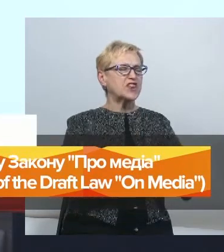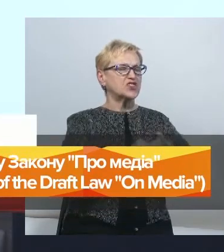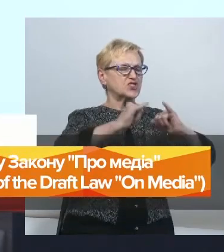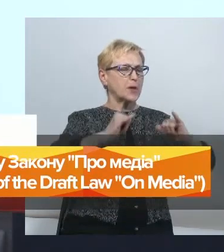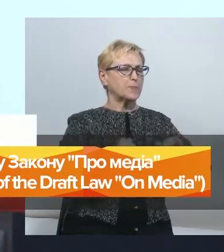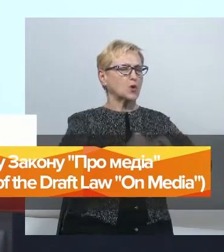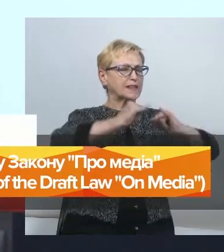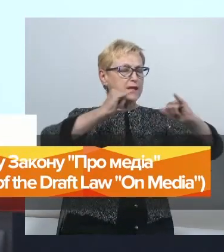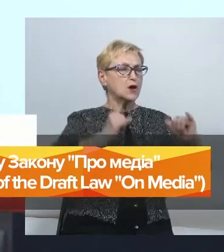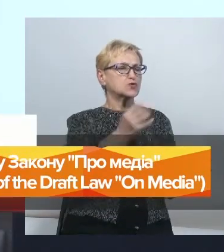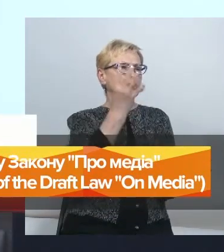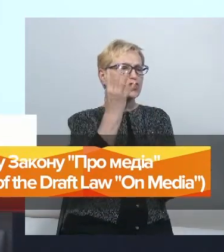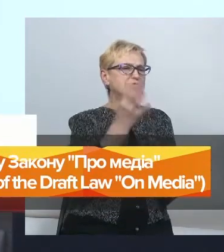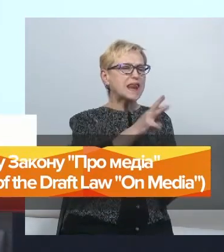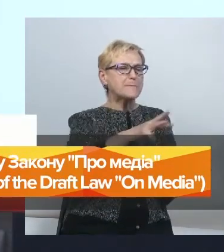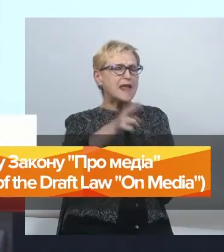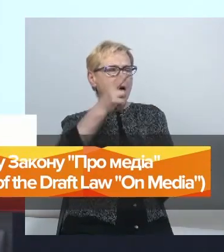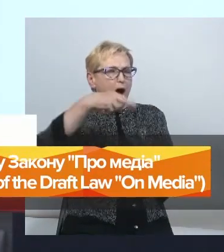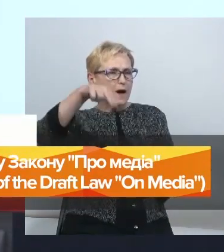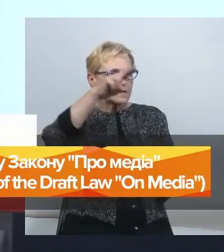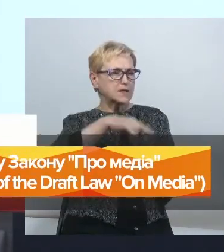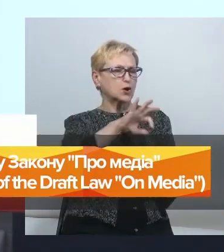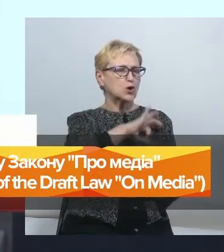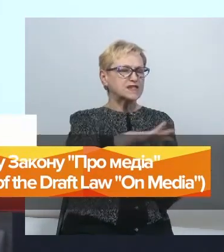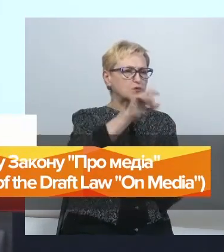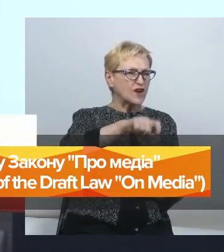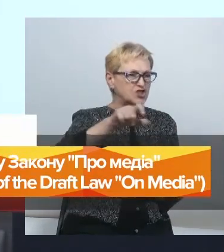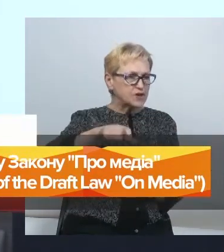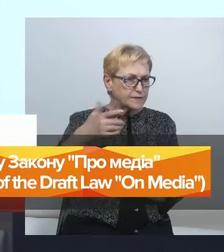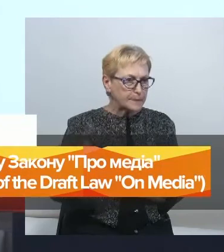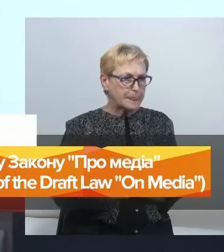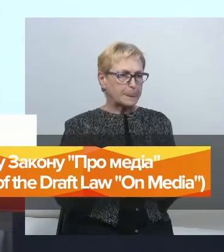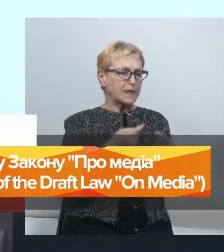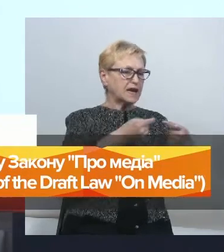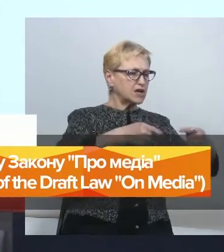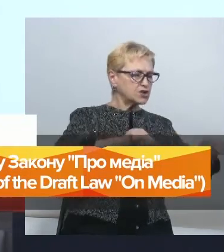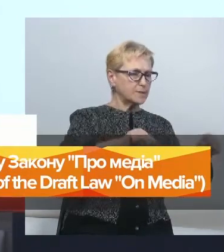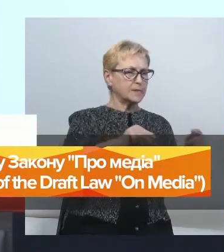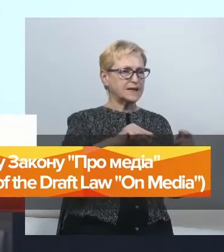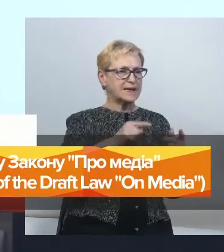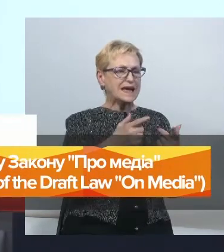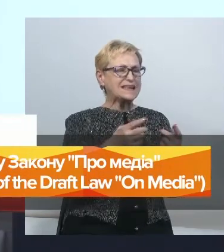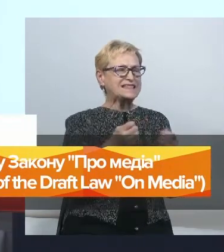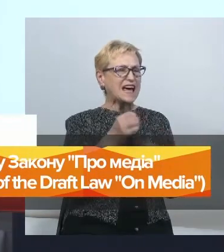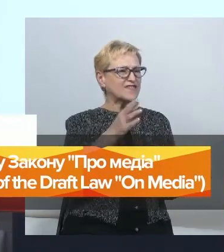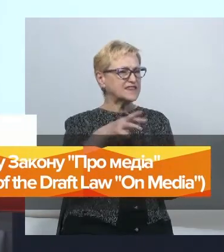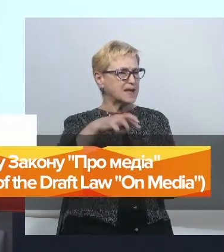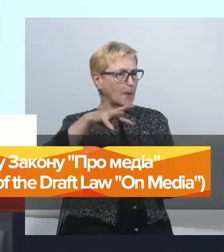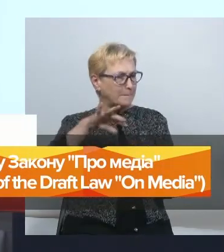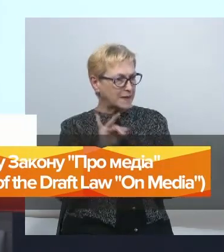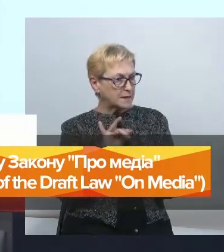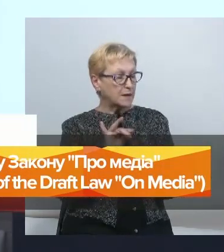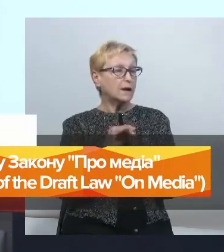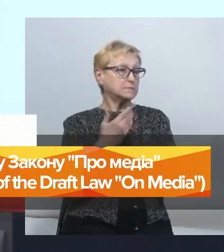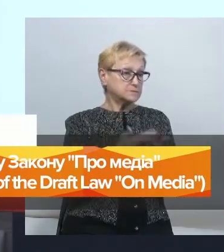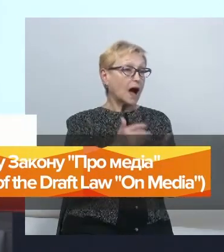мільярди користувачів соціальних мереж, ще більше користувачів, власне, іншими сервісами, в тому числі соціальними мережами. Тобто інтернет